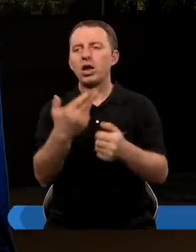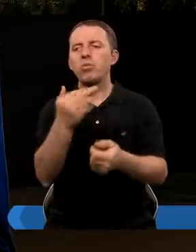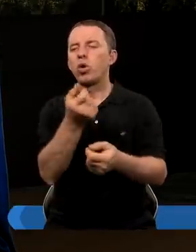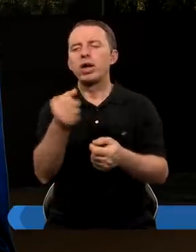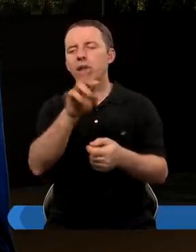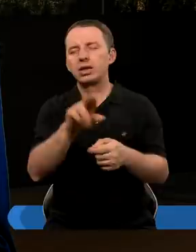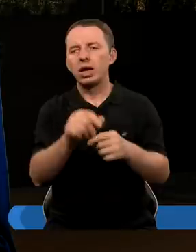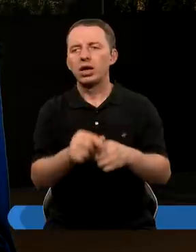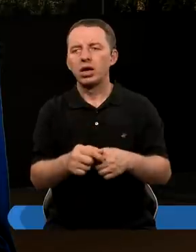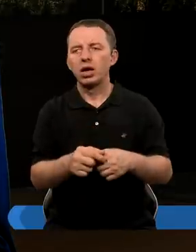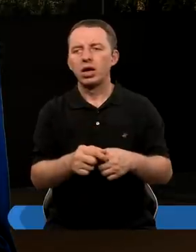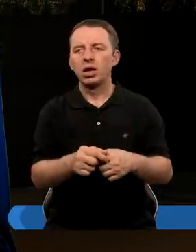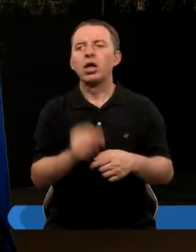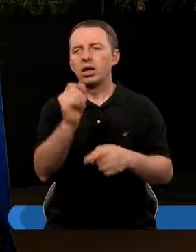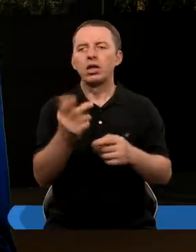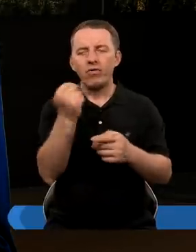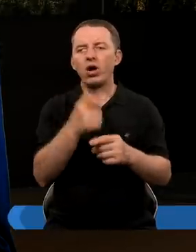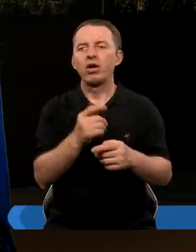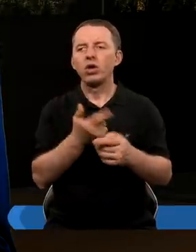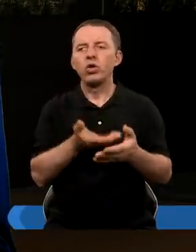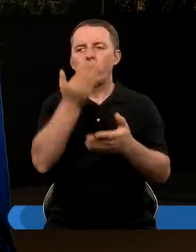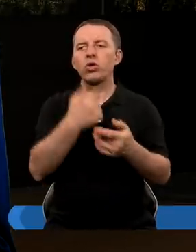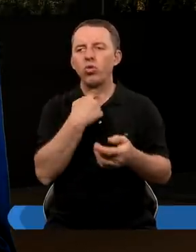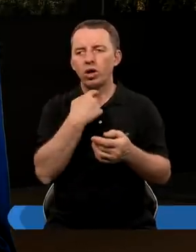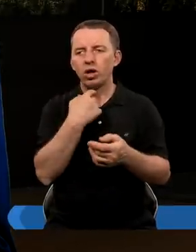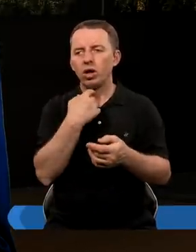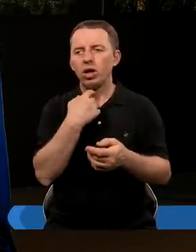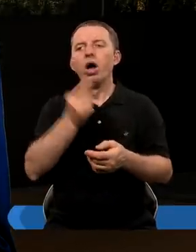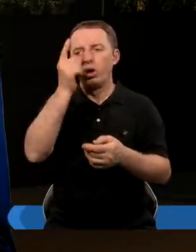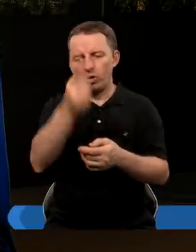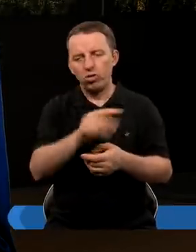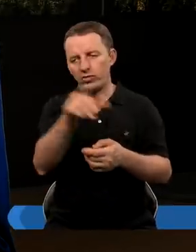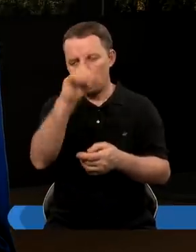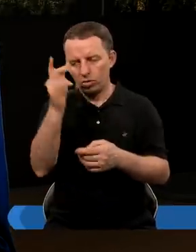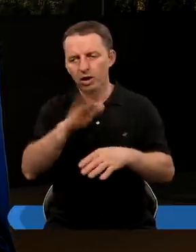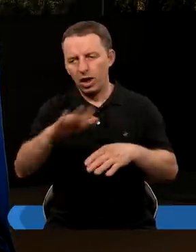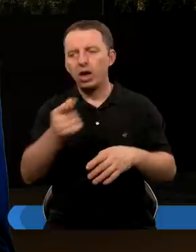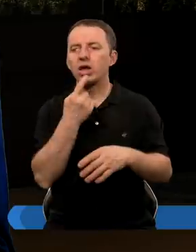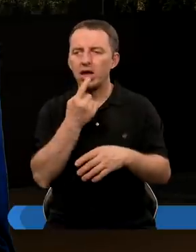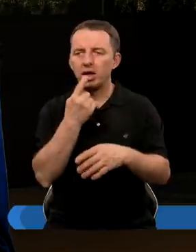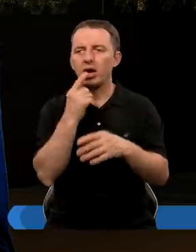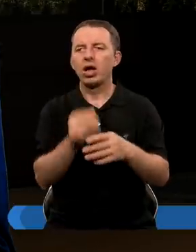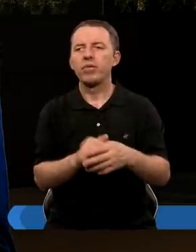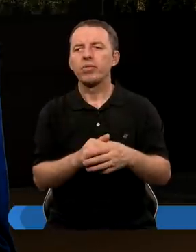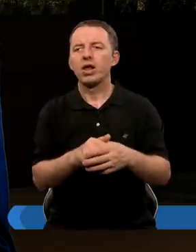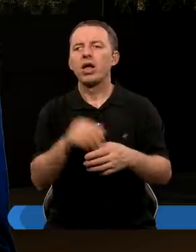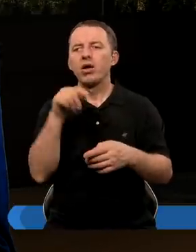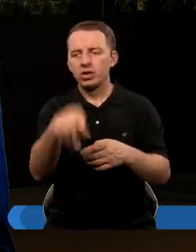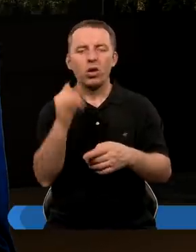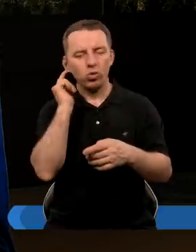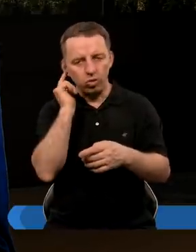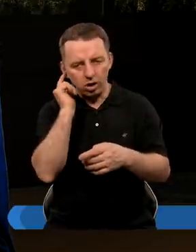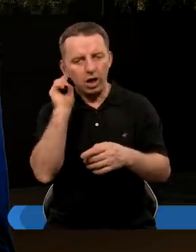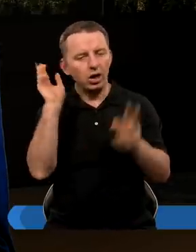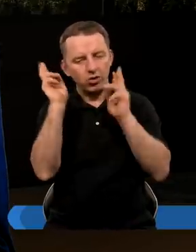Nabuchodonozor, a Herold zawołał donośnym głosem – rozkazuję wam ludy, narody i języki. W chwili,